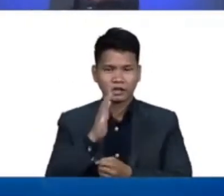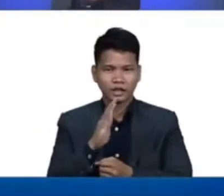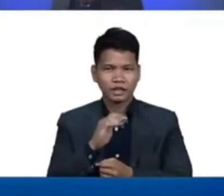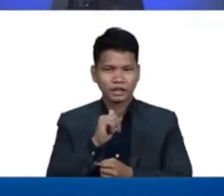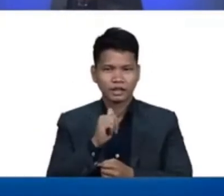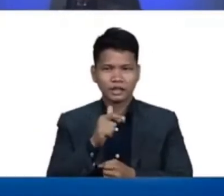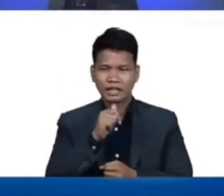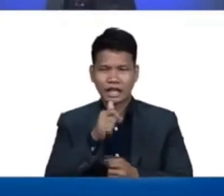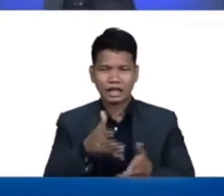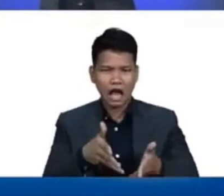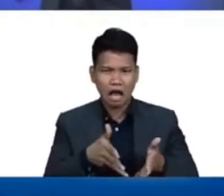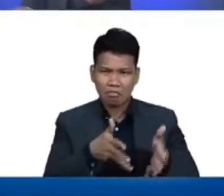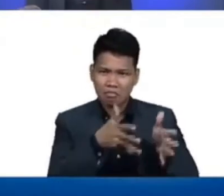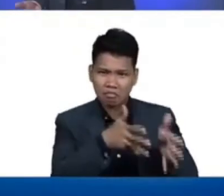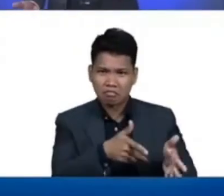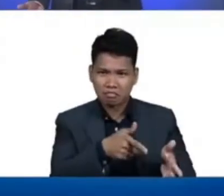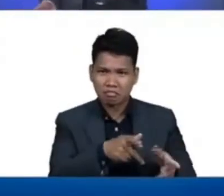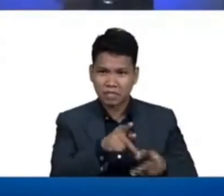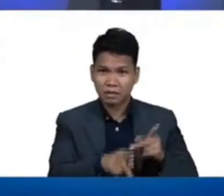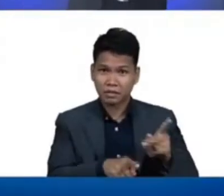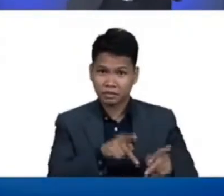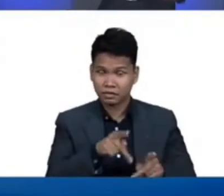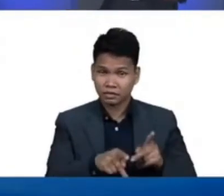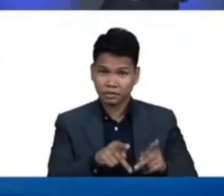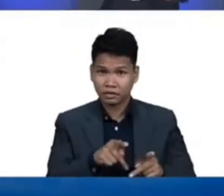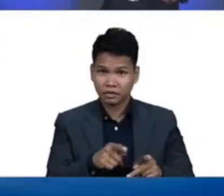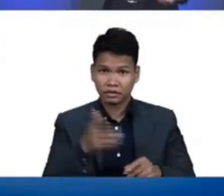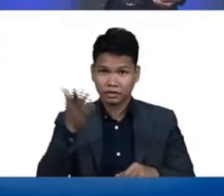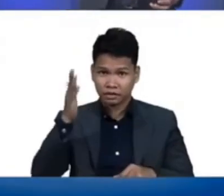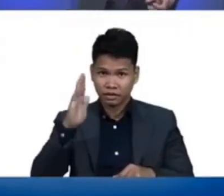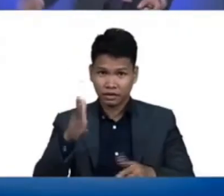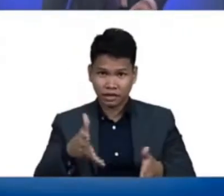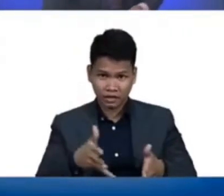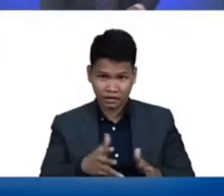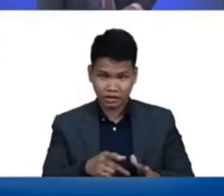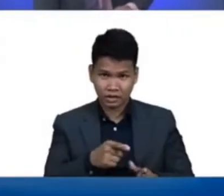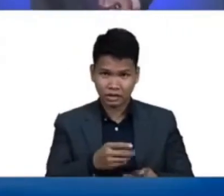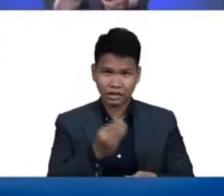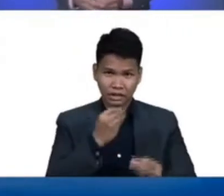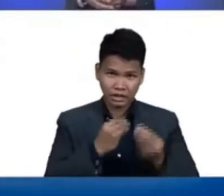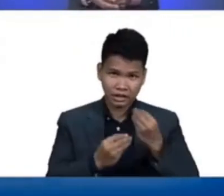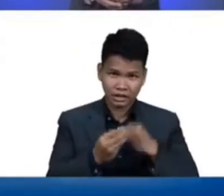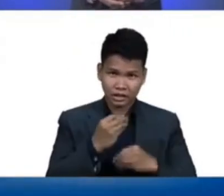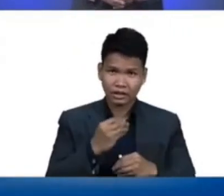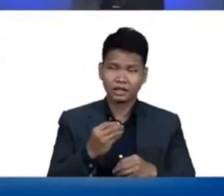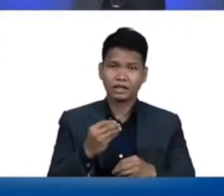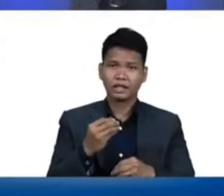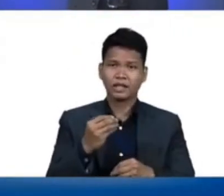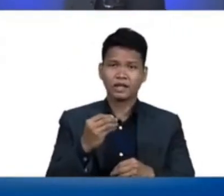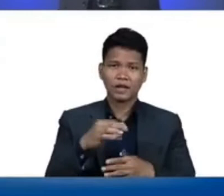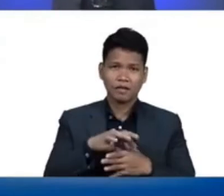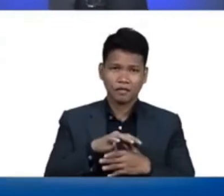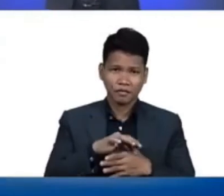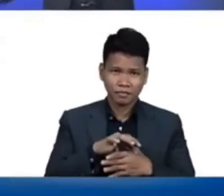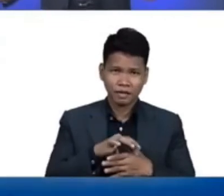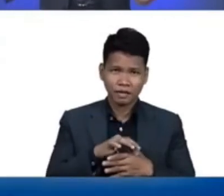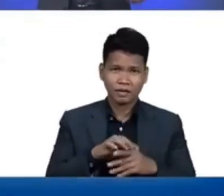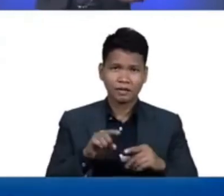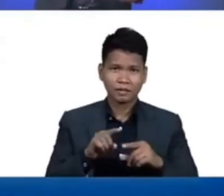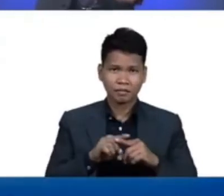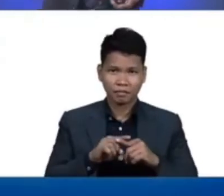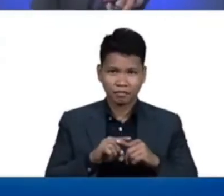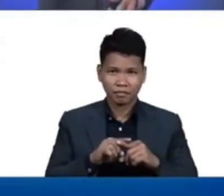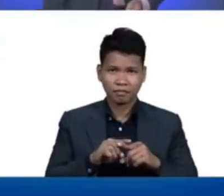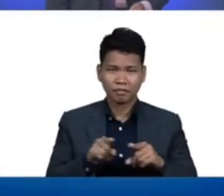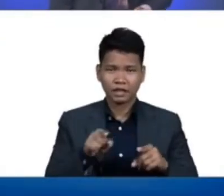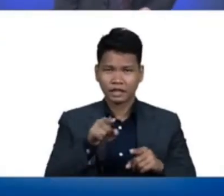ang tao. Ang sabi ng Diyos God allowed the eating of meat. however God also designated the